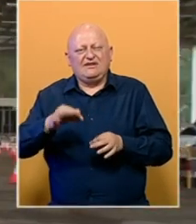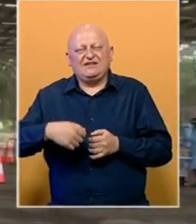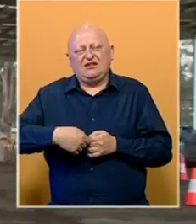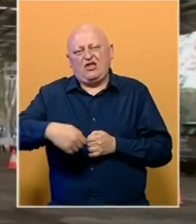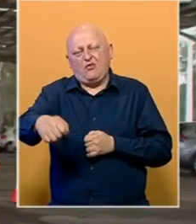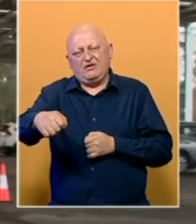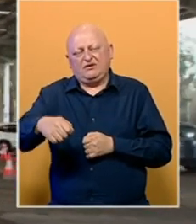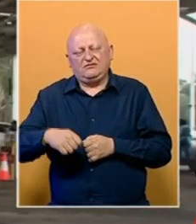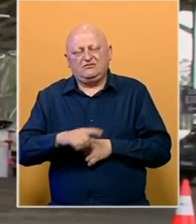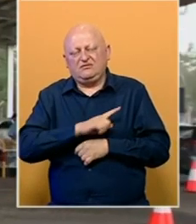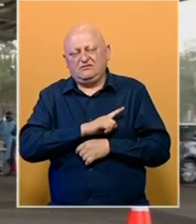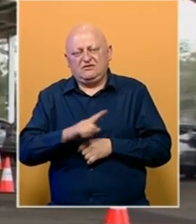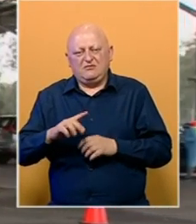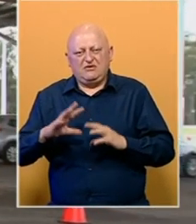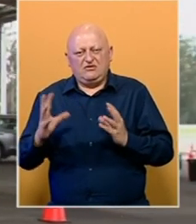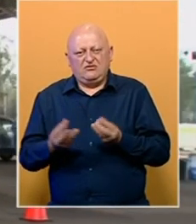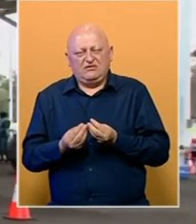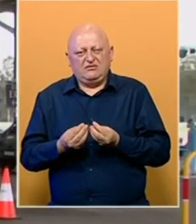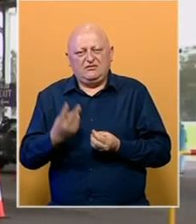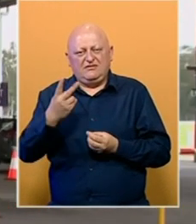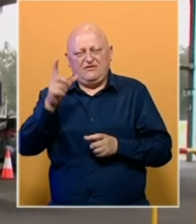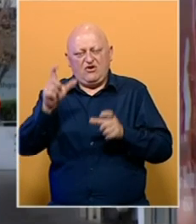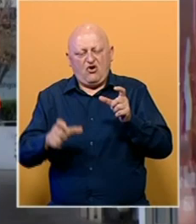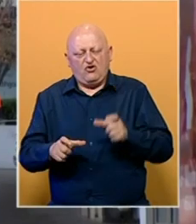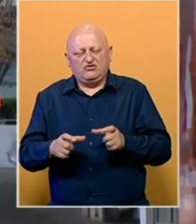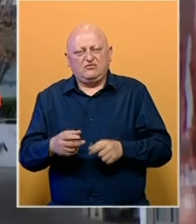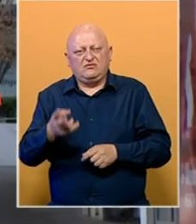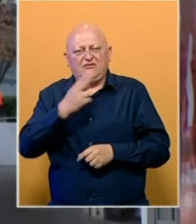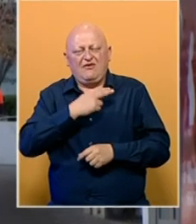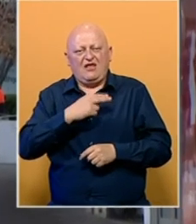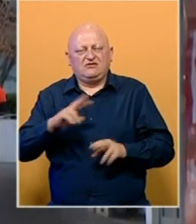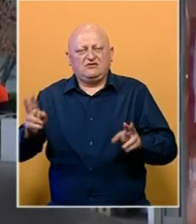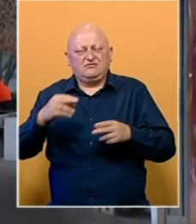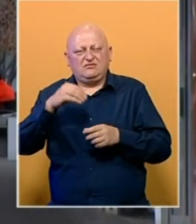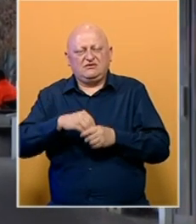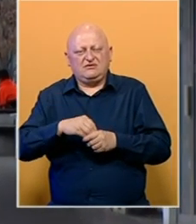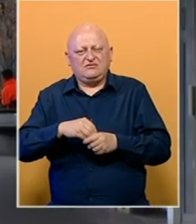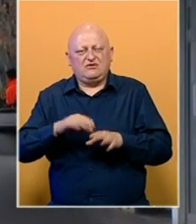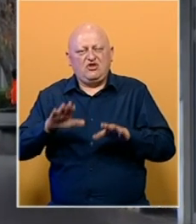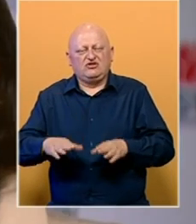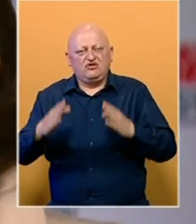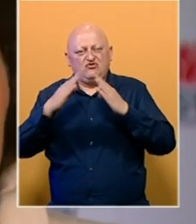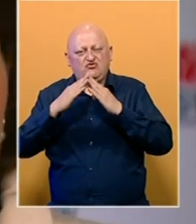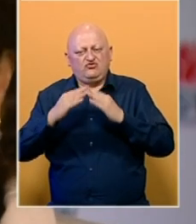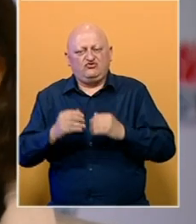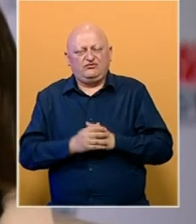kilometara. Zabranjeno je okupljanje više od dvije osobe. Vlasti su pozvale stanovnike da ostanu kod kuće.